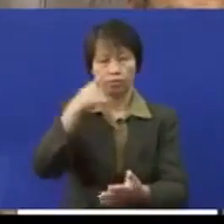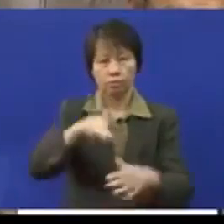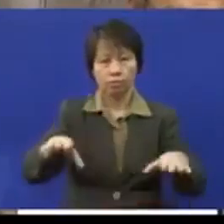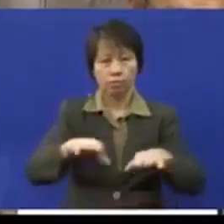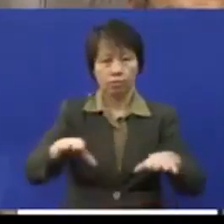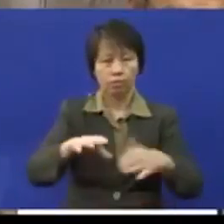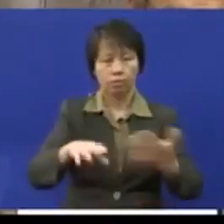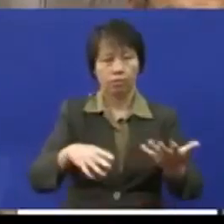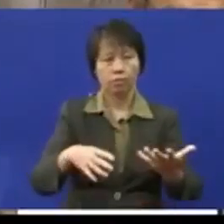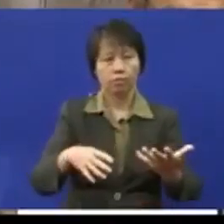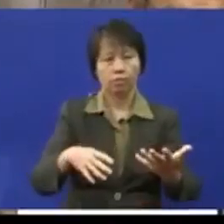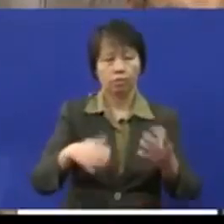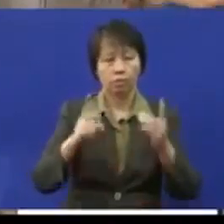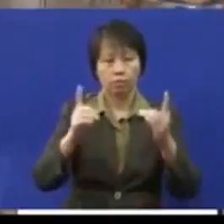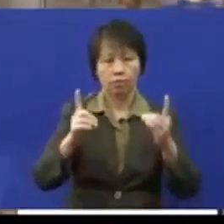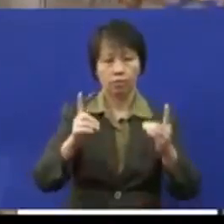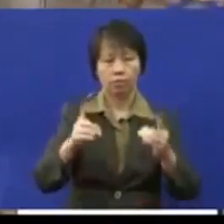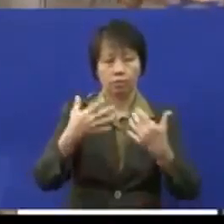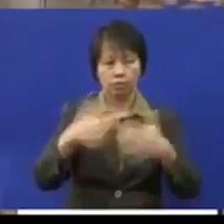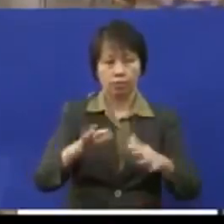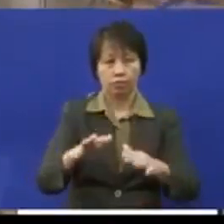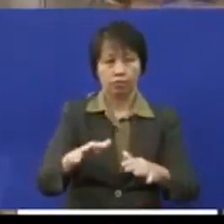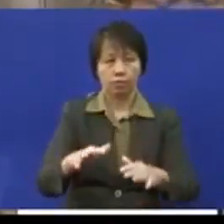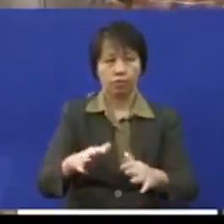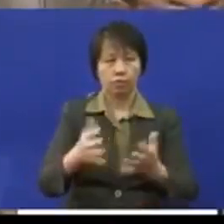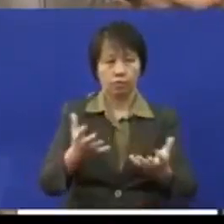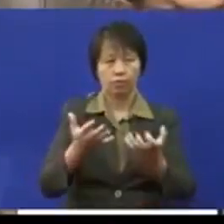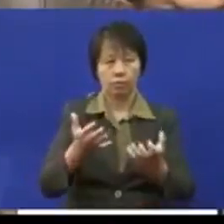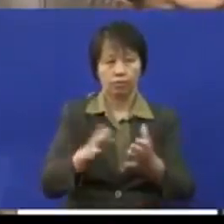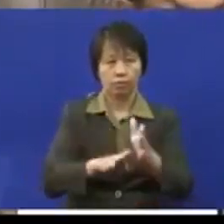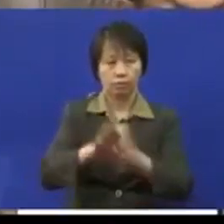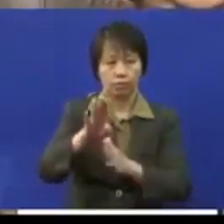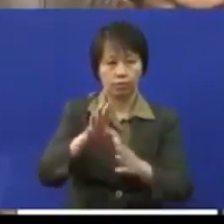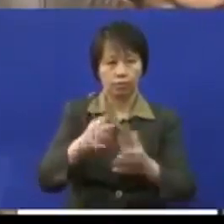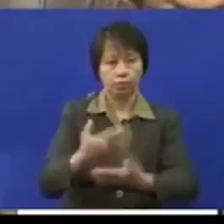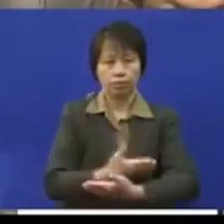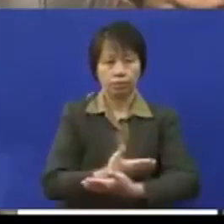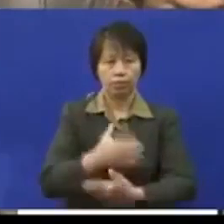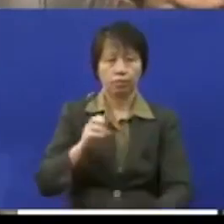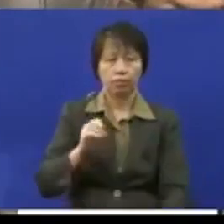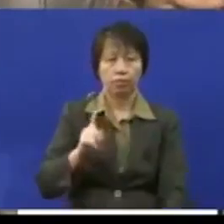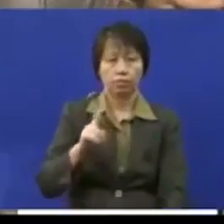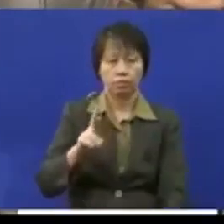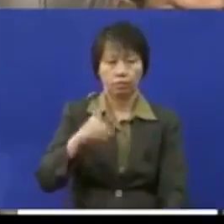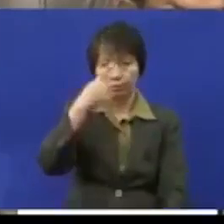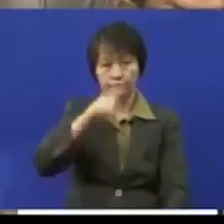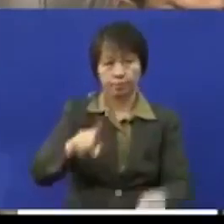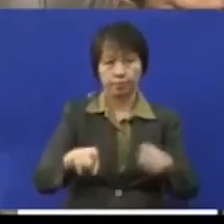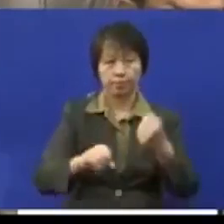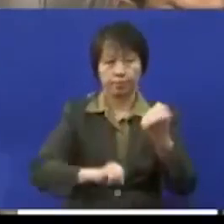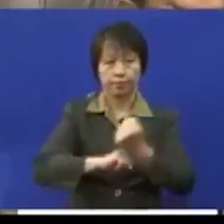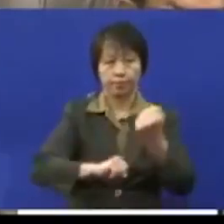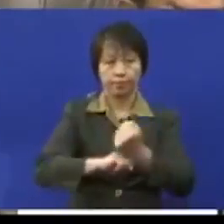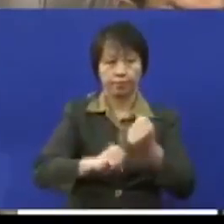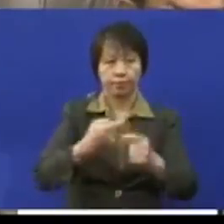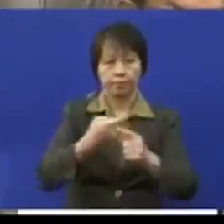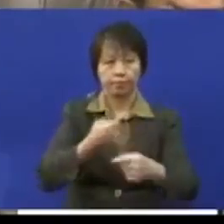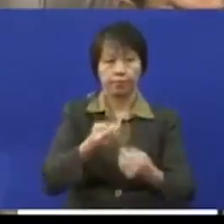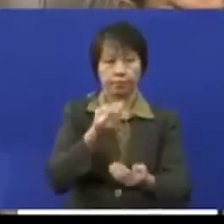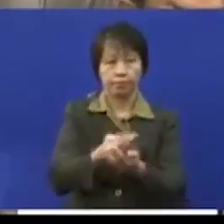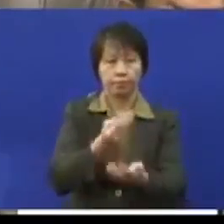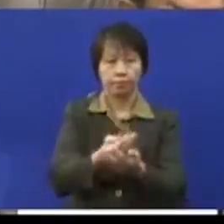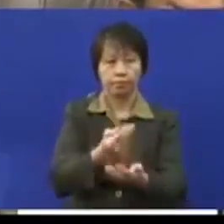pelbagai program pendidikan terapi mahupun pembangunan anak-anak OKU sebagai sokongan dari segi keuangan